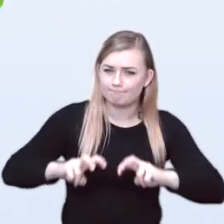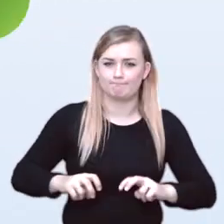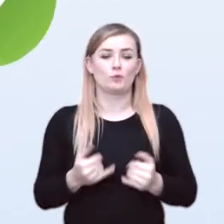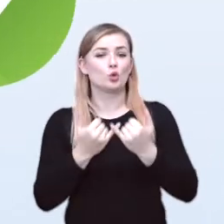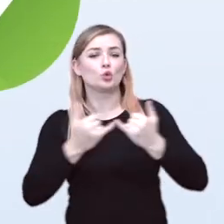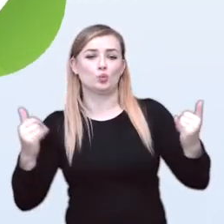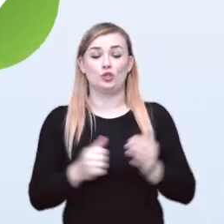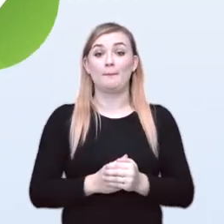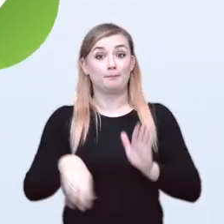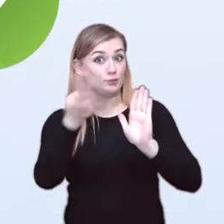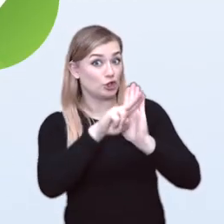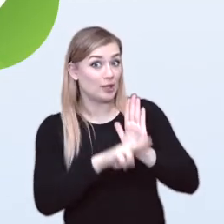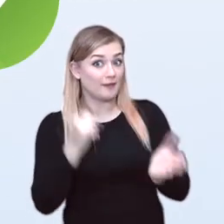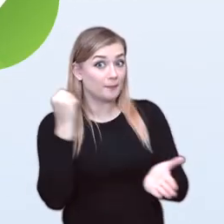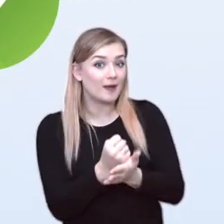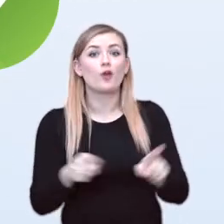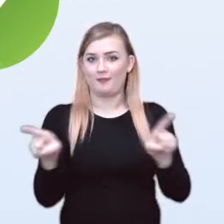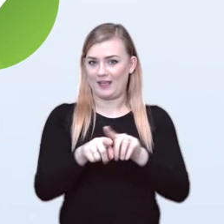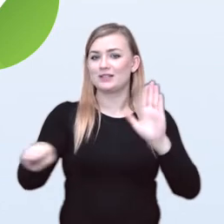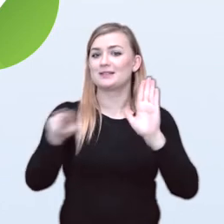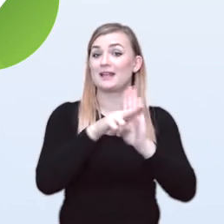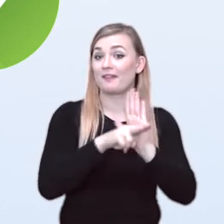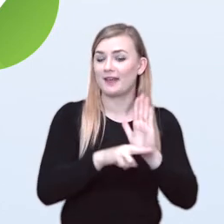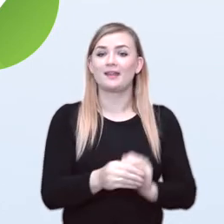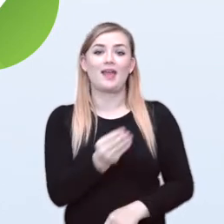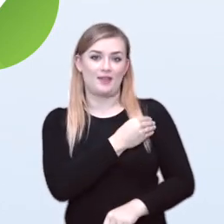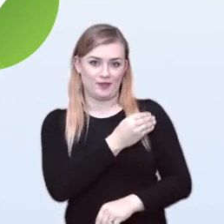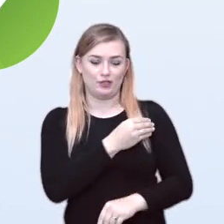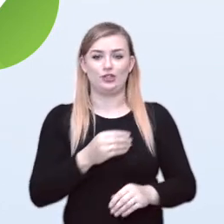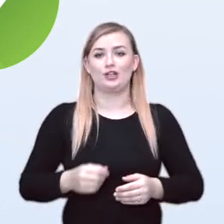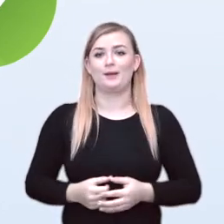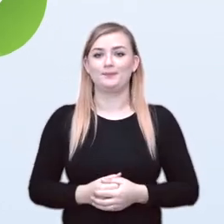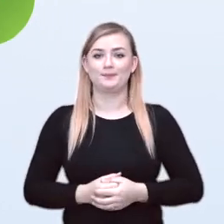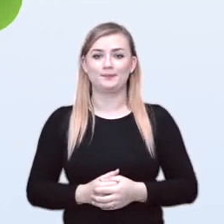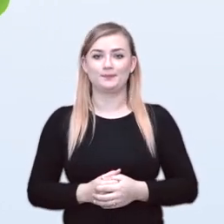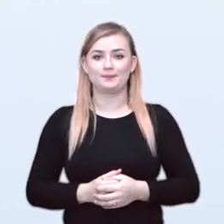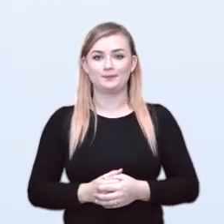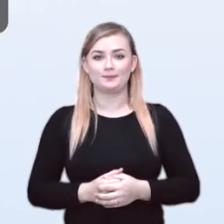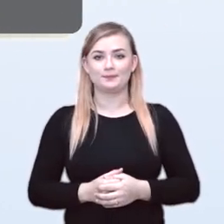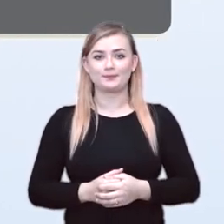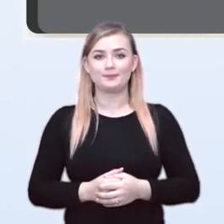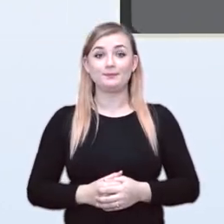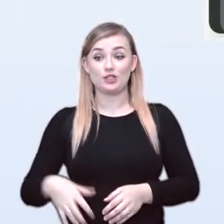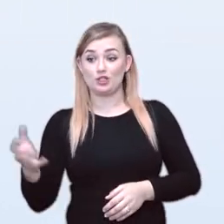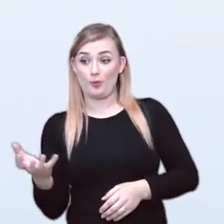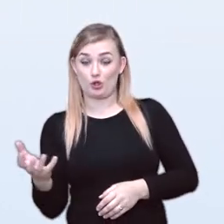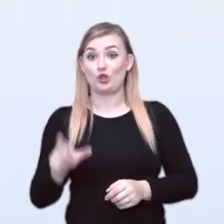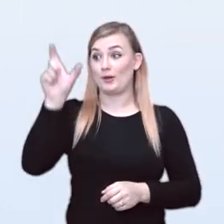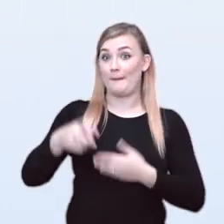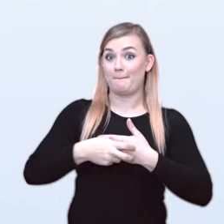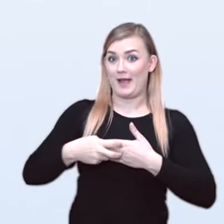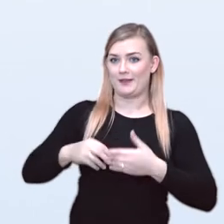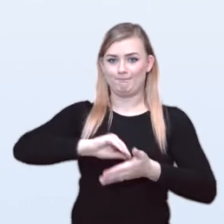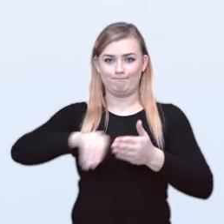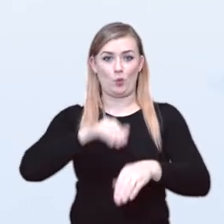w celu zweryfikowania, czy obowiązujące akty prawne i standardy etyczne są przestrzegane. Sponsor i